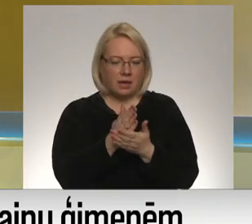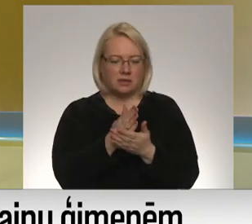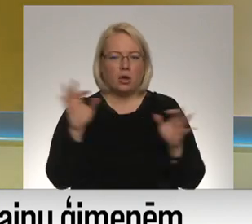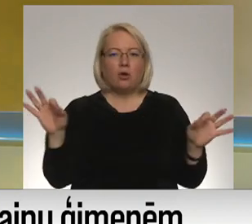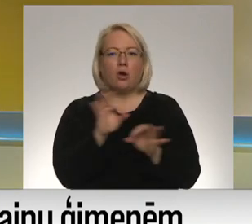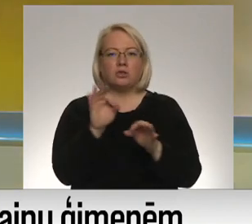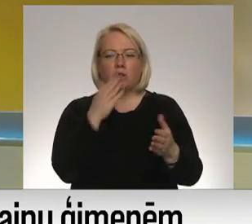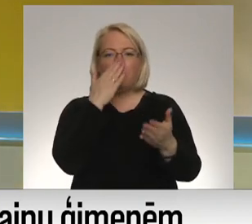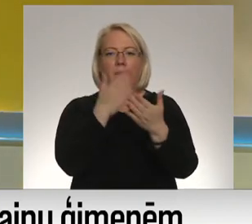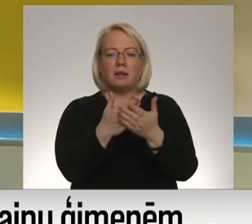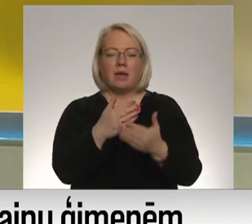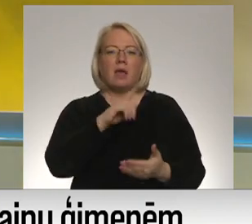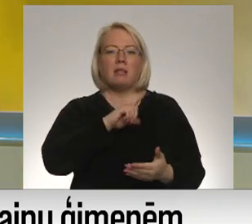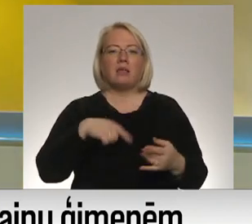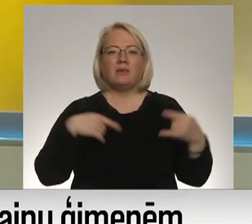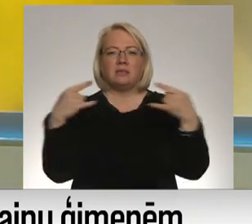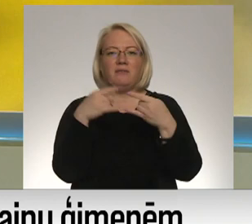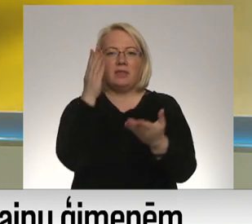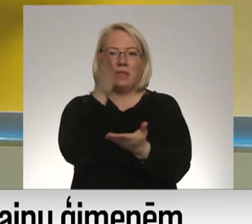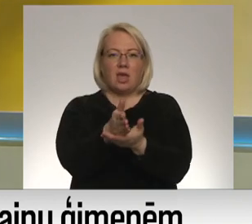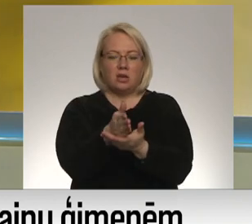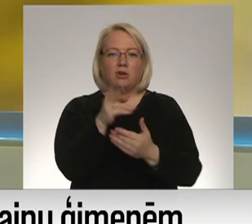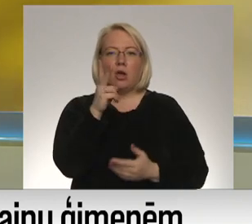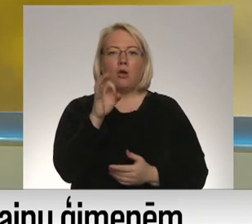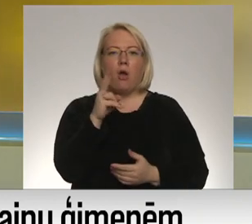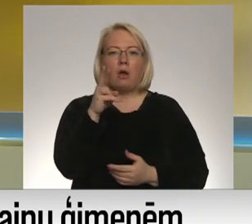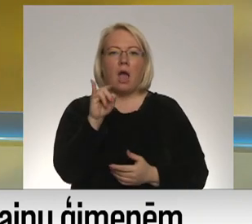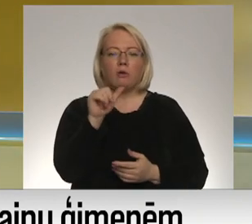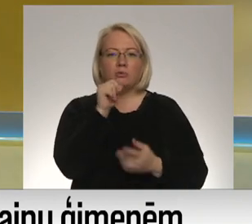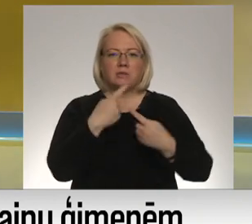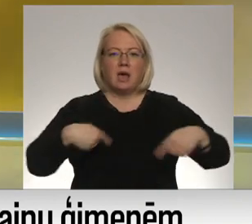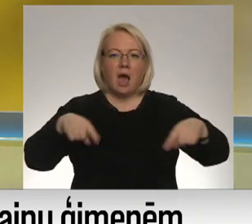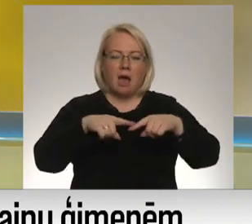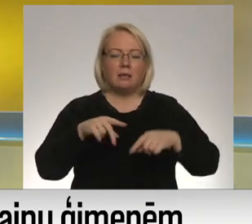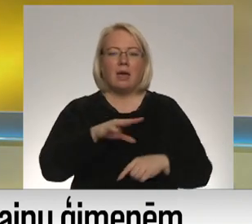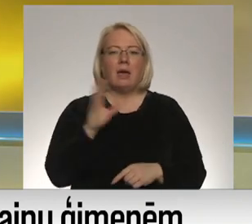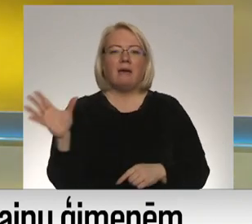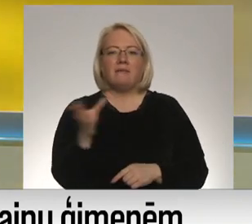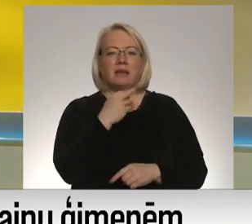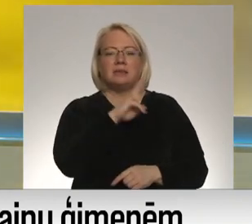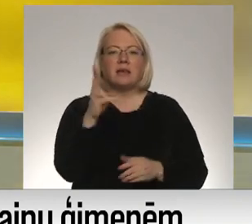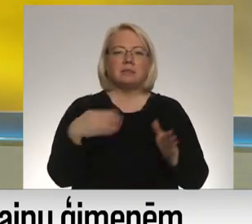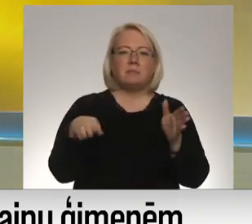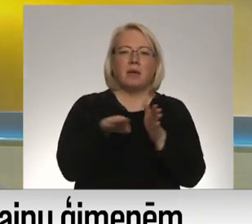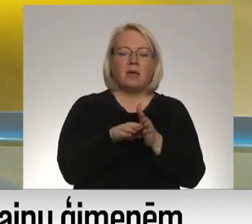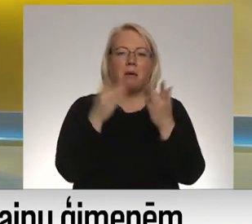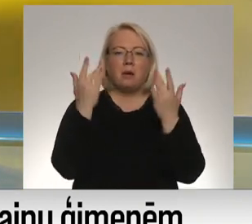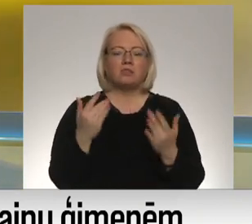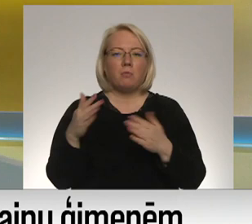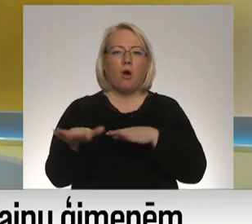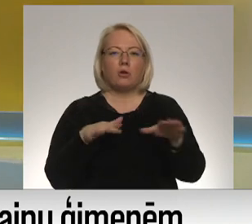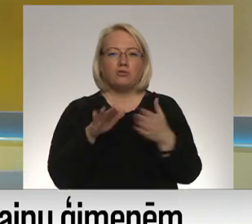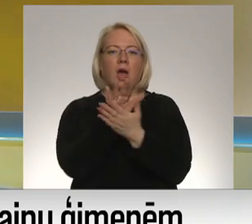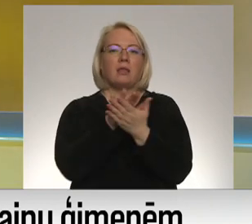Latvijas televīzijas viens tiešraidē no kokaru zāles, tāpēc ik viens, kurš piedalīja šī pasākuma organizēšanā, šobrīd